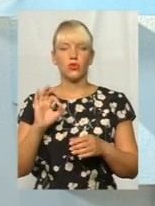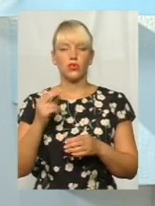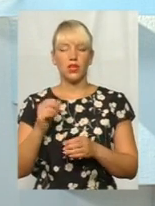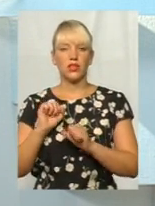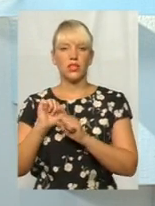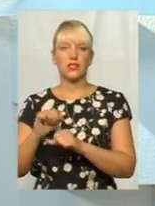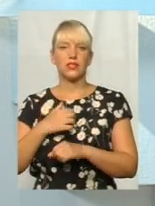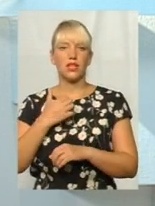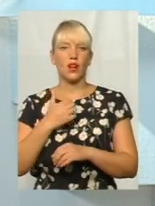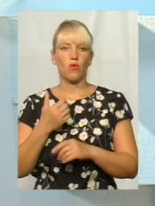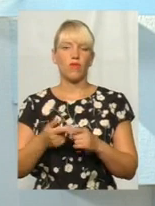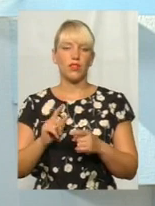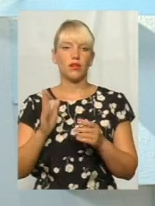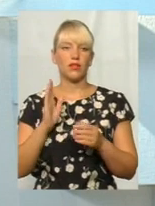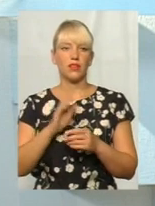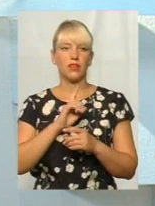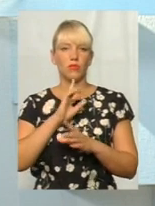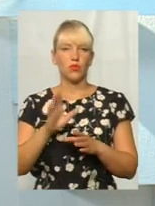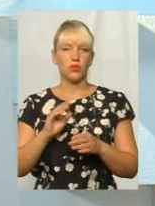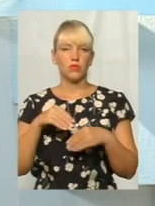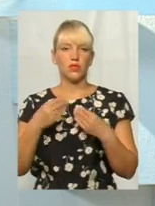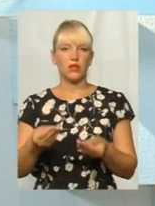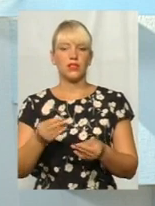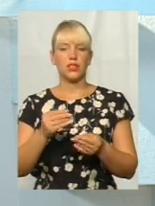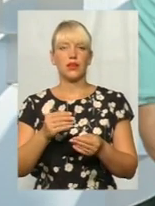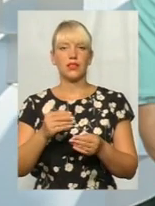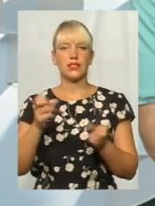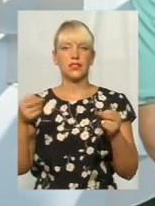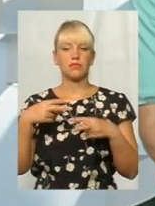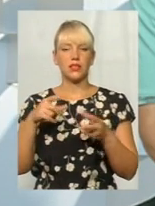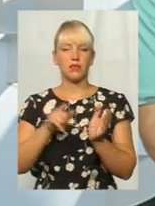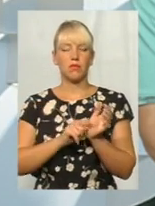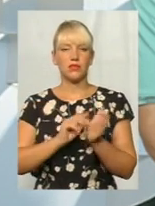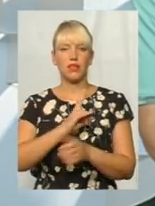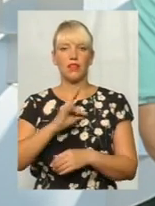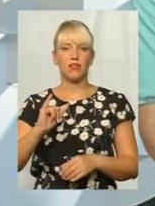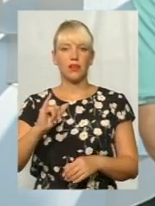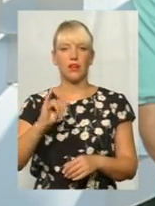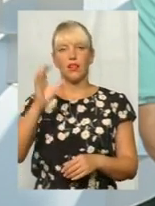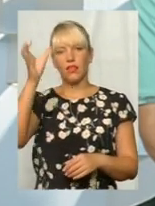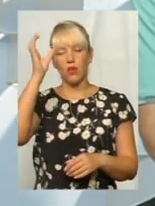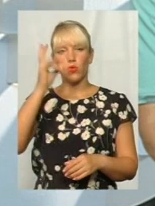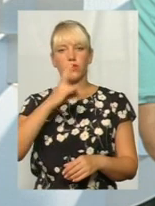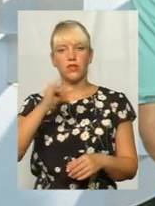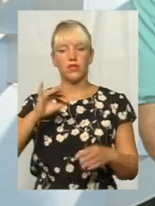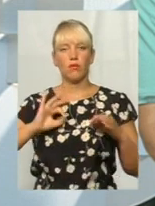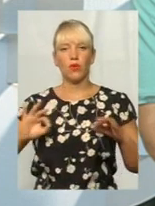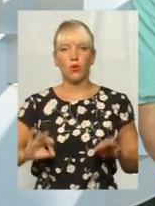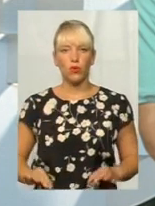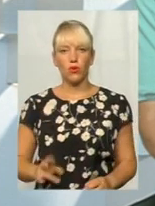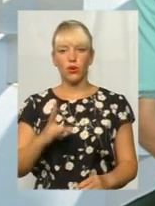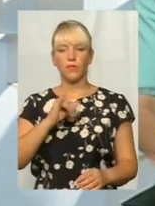призначатися спецпенсії. Ні науковцям, ні прокурорам, ні держслужбовцям.